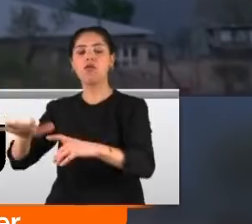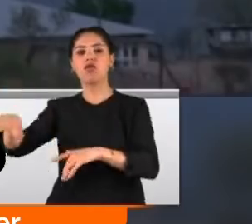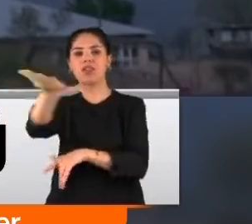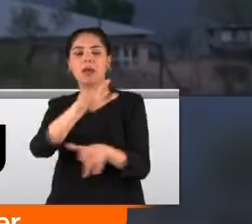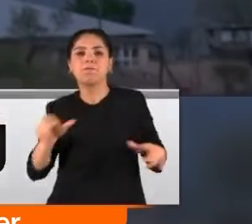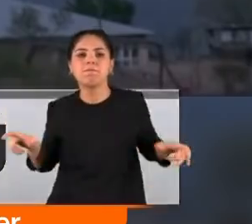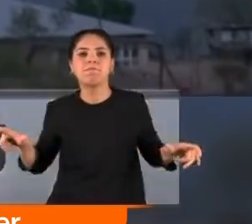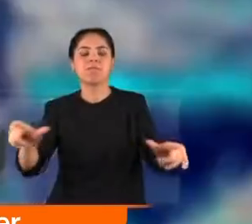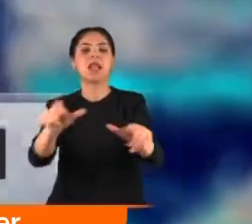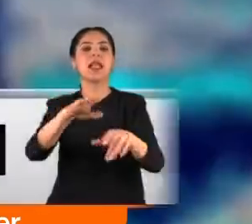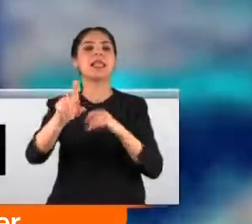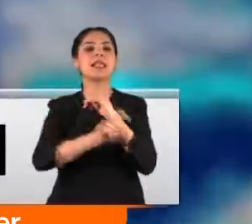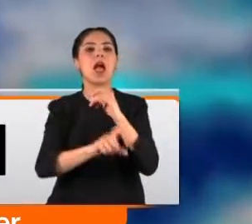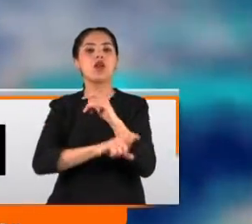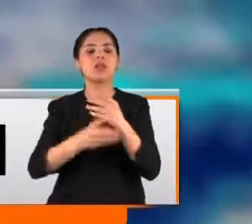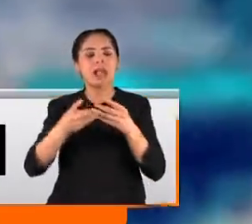için çember daraldı.